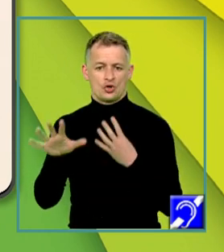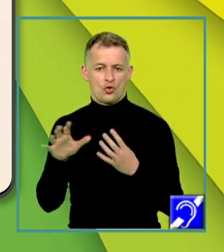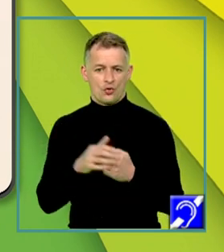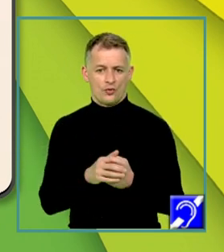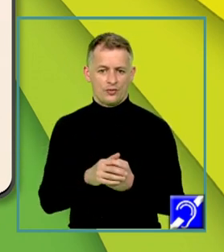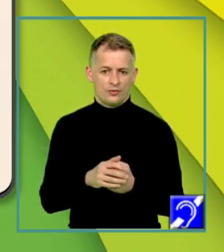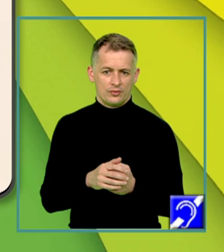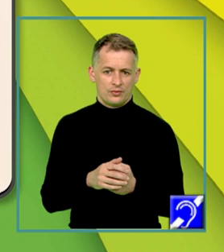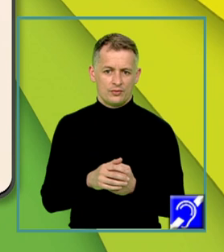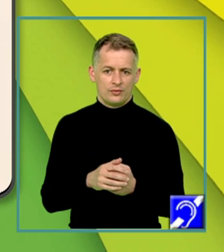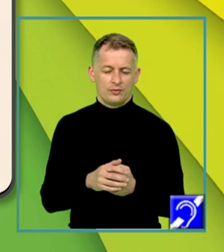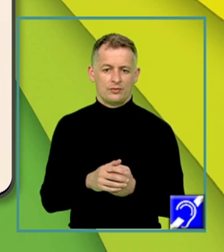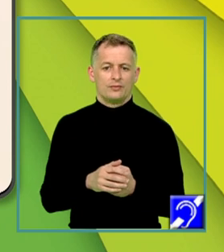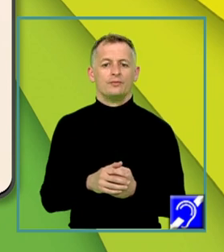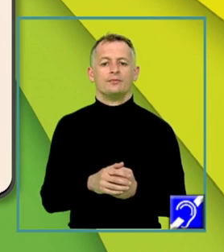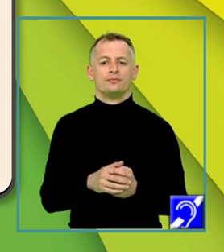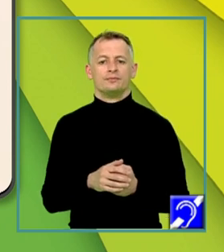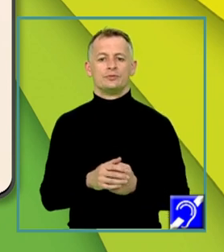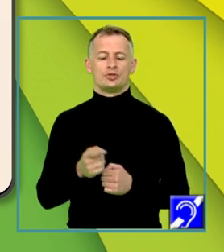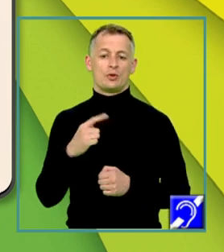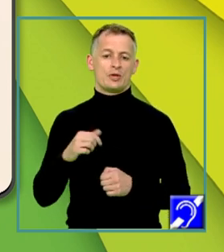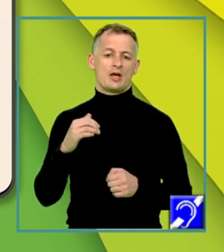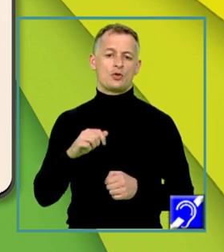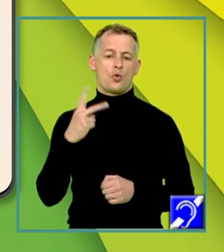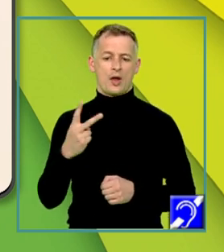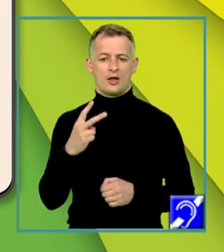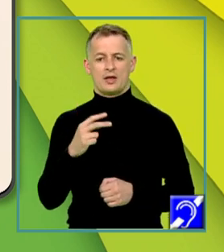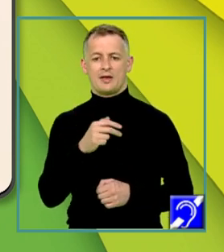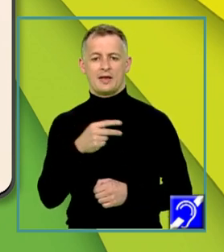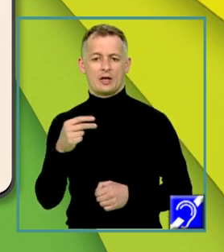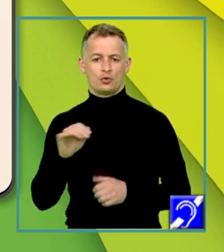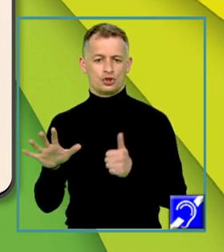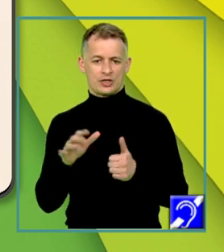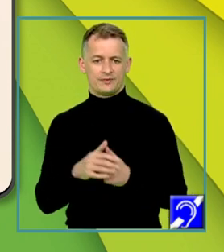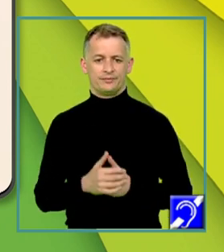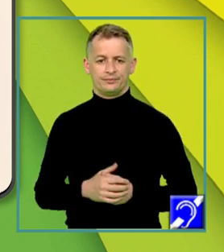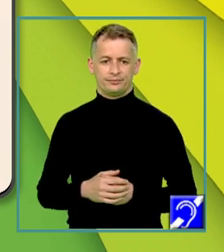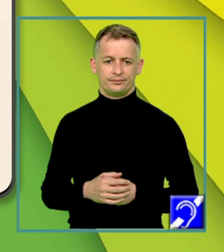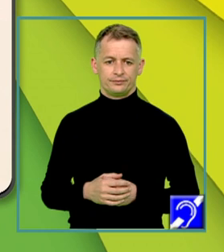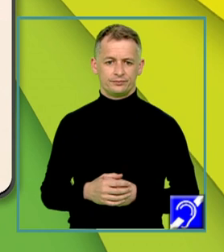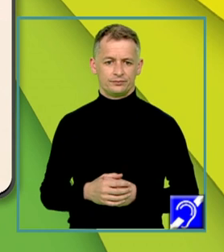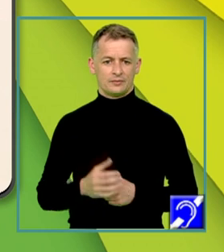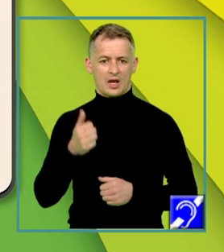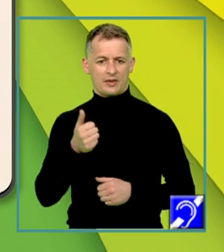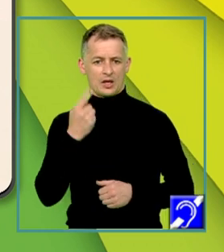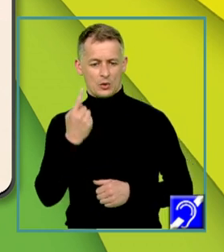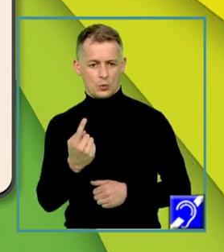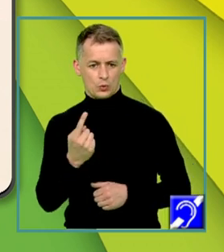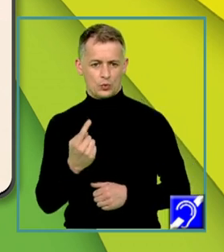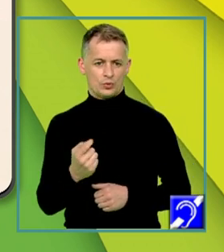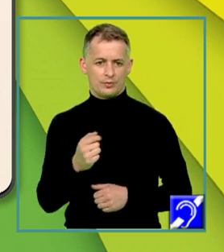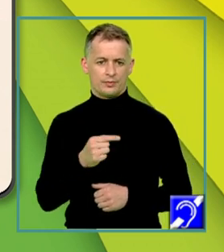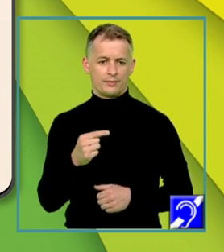coloana a doua elementele egale cu 6. Rezultă A de 1 înmulțit cu A de 1 minus